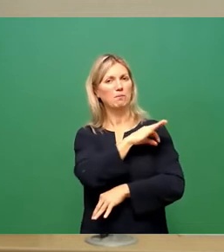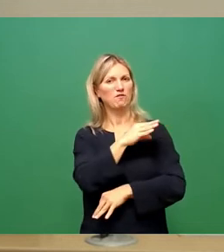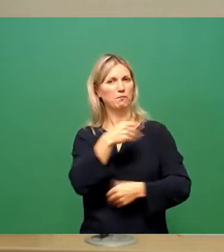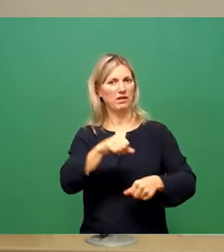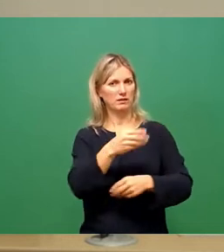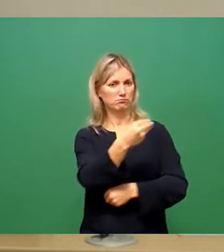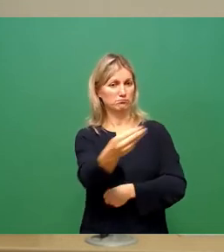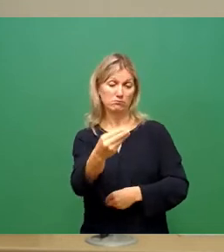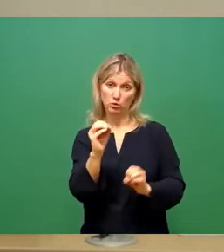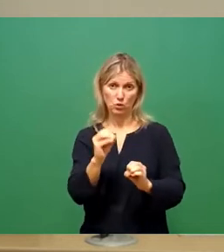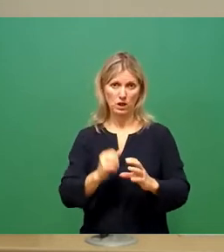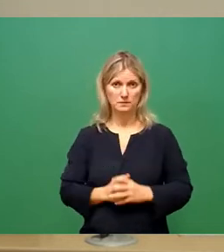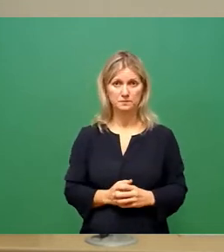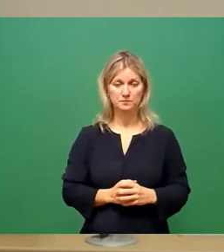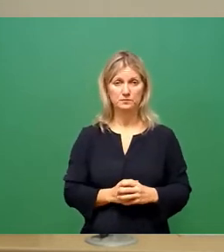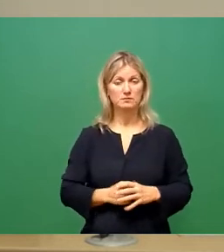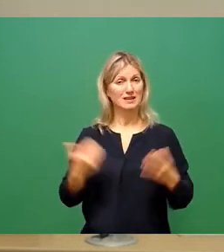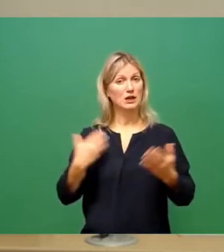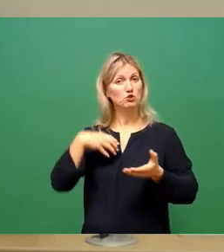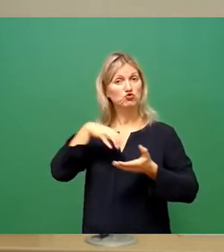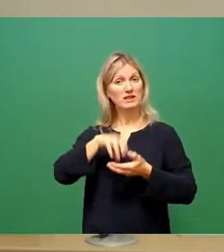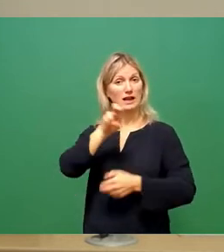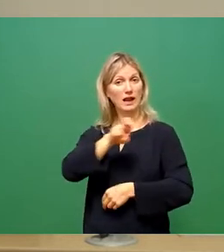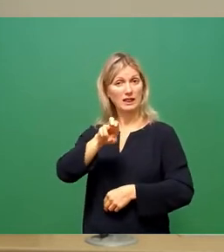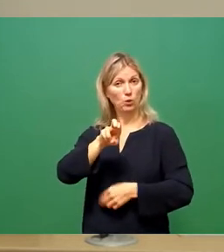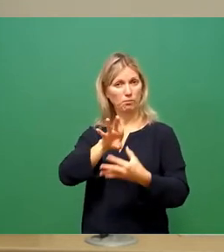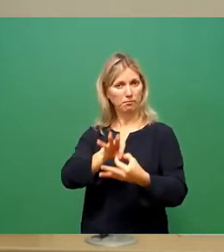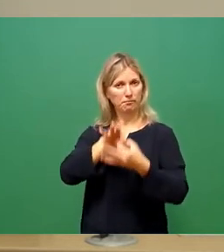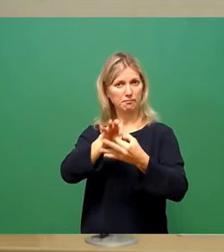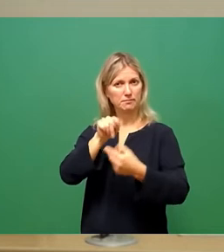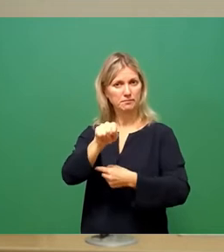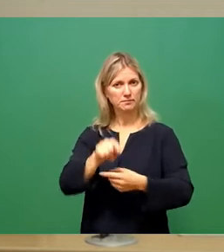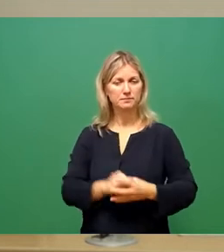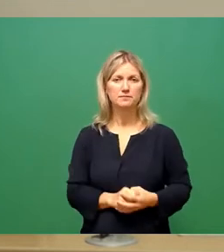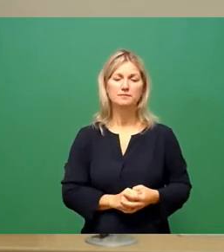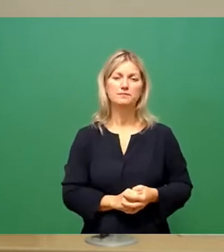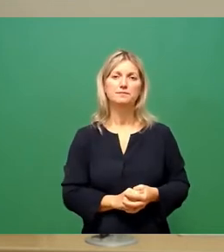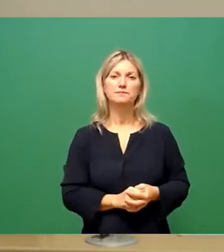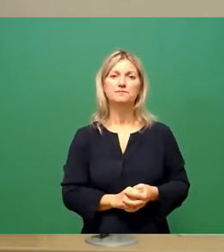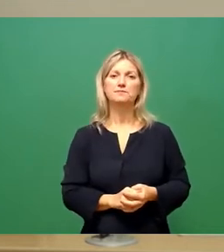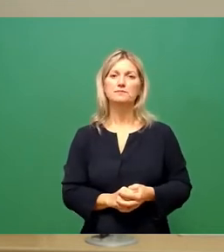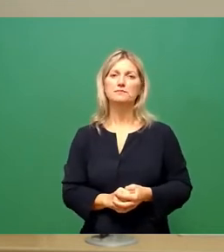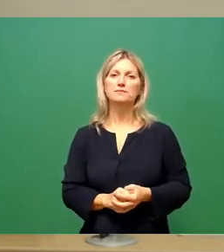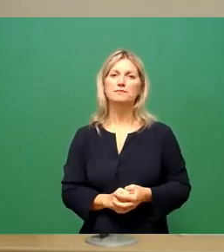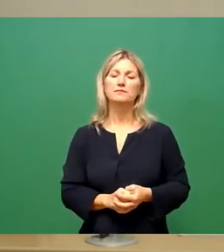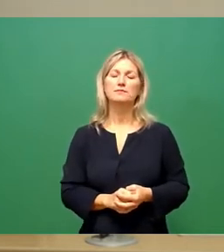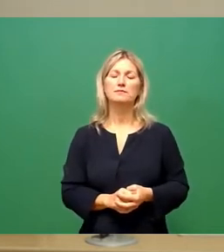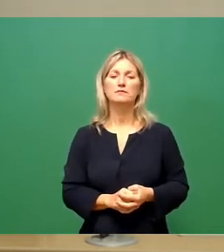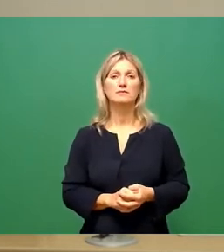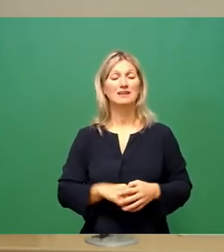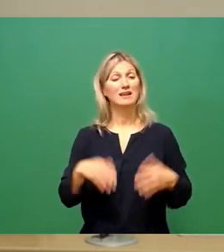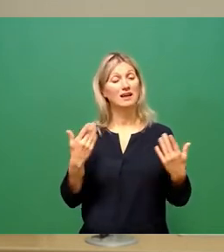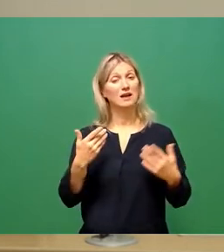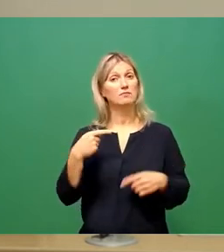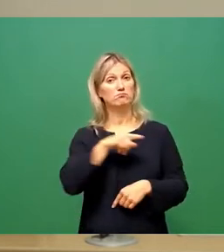Auf das städtische Klinikum blickend ist es so, es wurden für die Beschäftigten des Klinikums